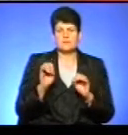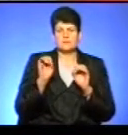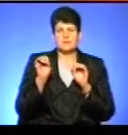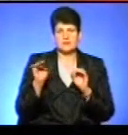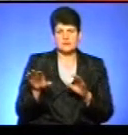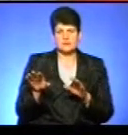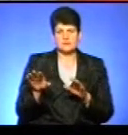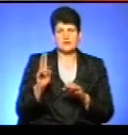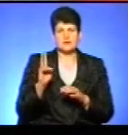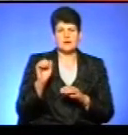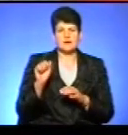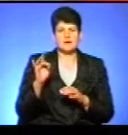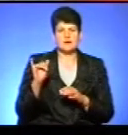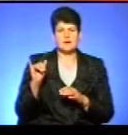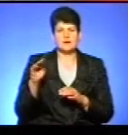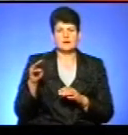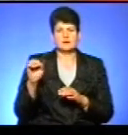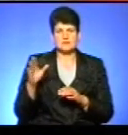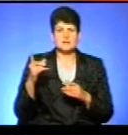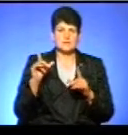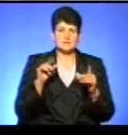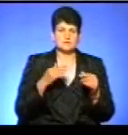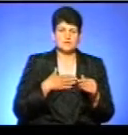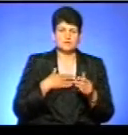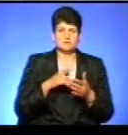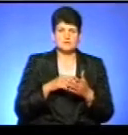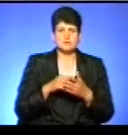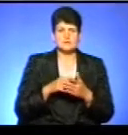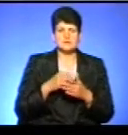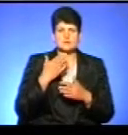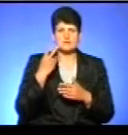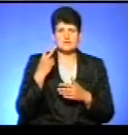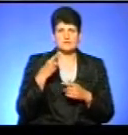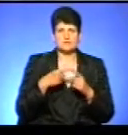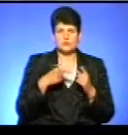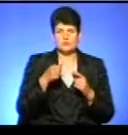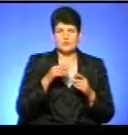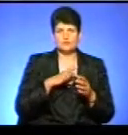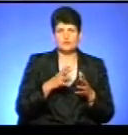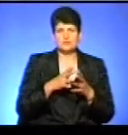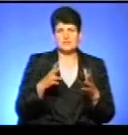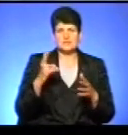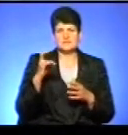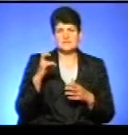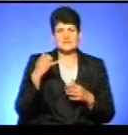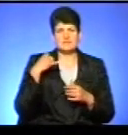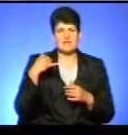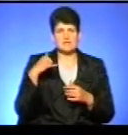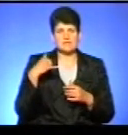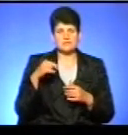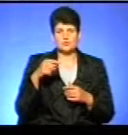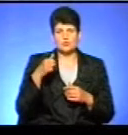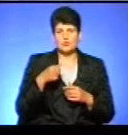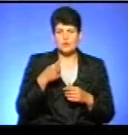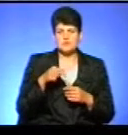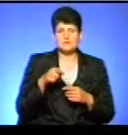Карітосу і курсує у нашому місті. За останніх два з половиною місяці було більше 200 викликів. Цього